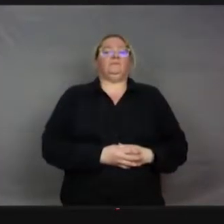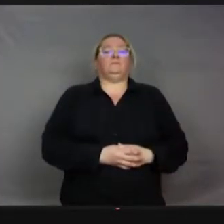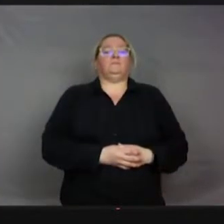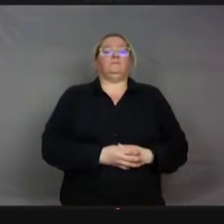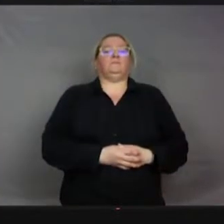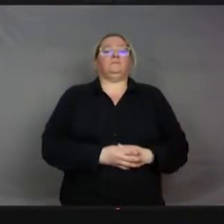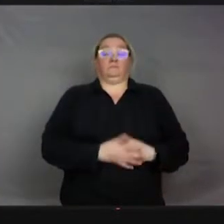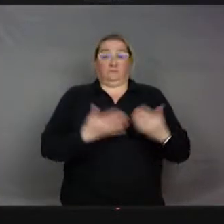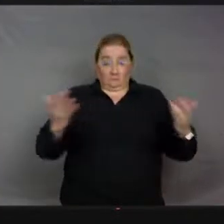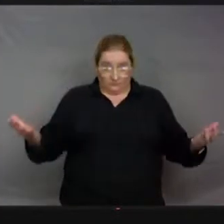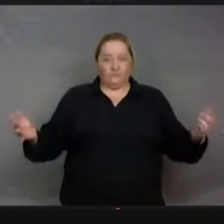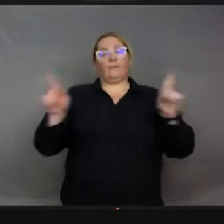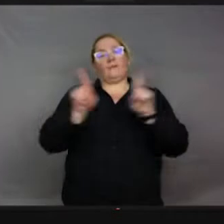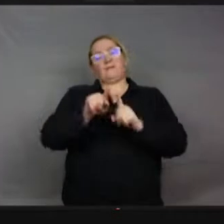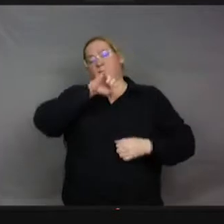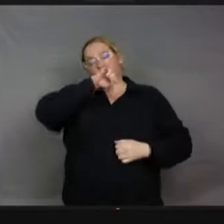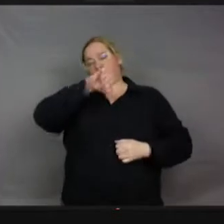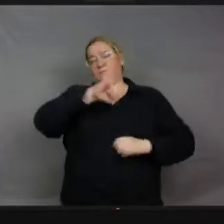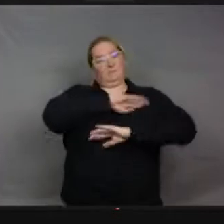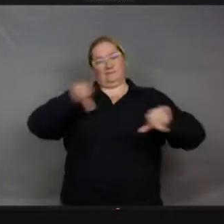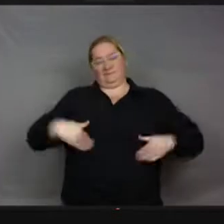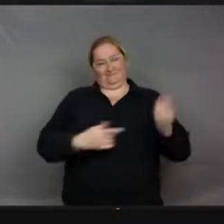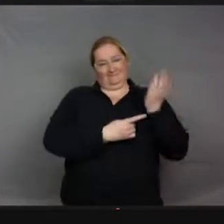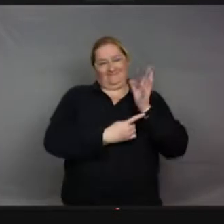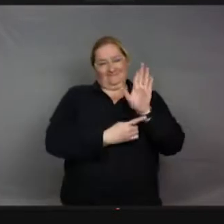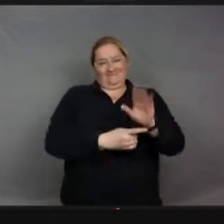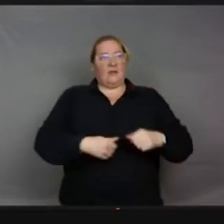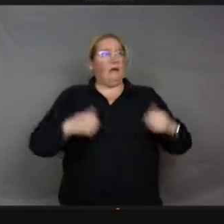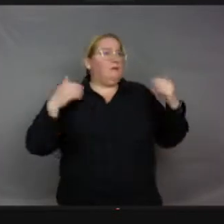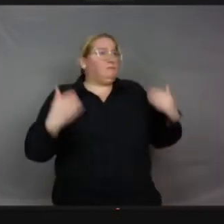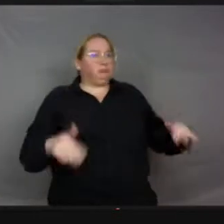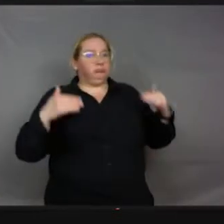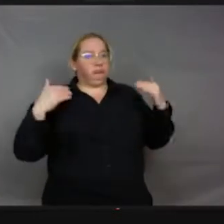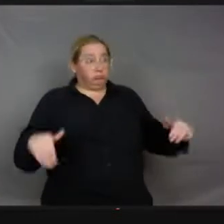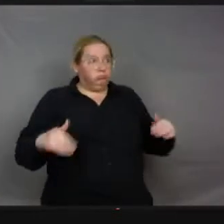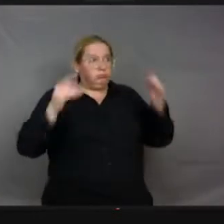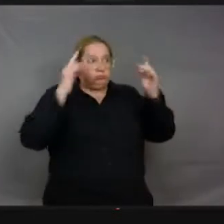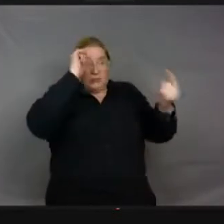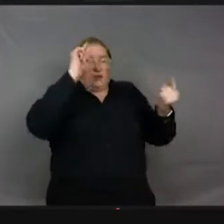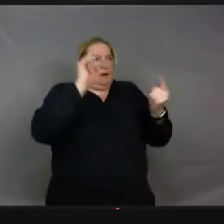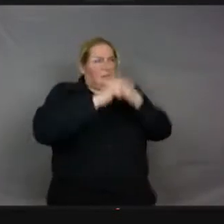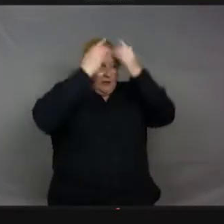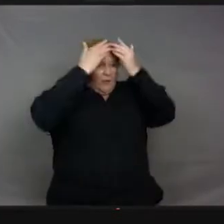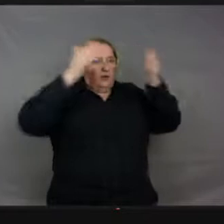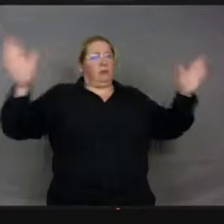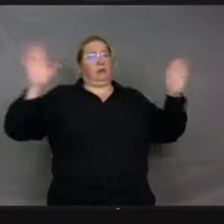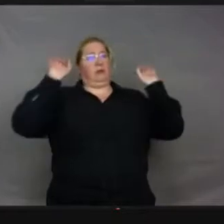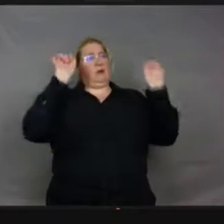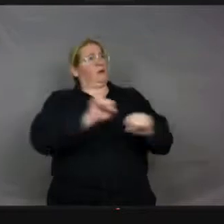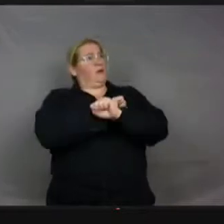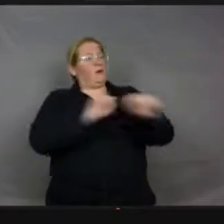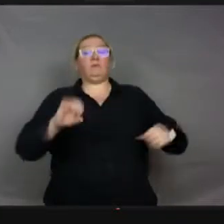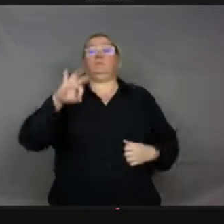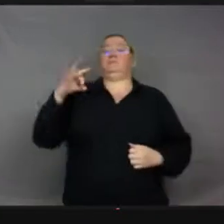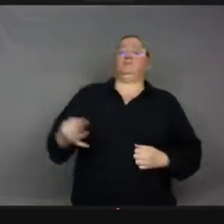Et puis, j'aime bien terminer avec ça. Il faut reconnaître que là, c'est un vaste sujet. C'est un vaste sujet. On a parlé de sentience,